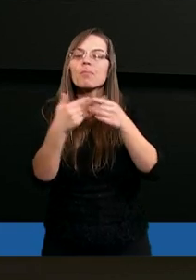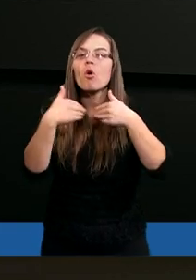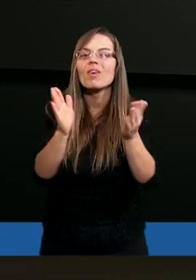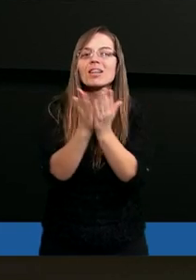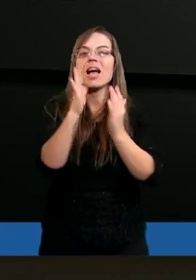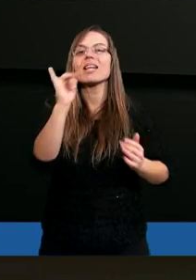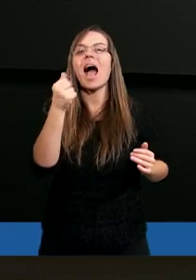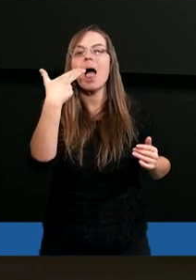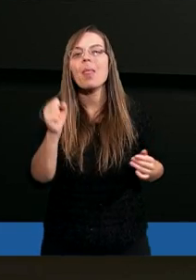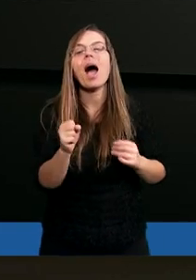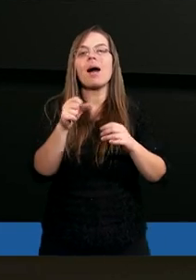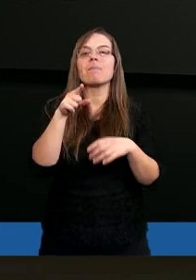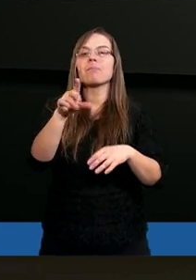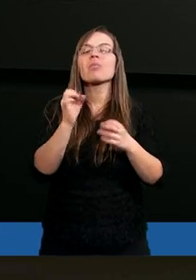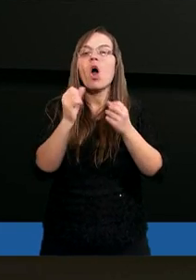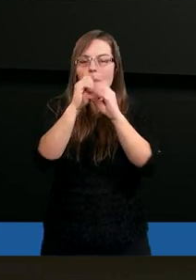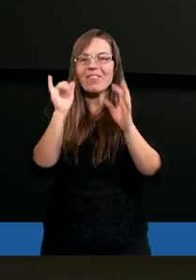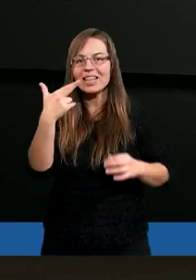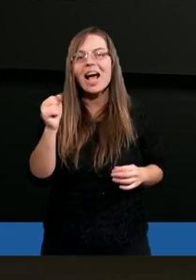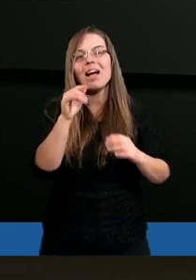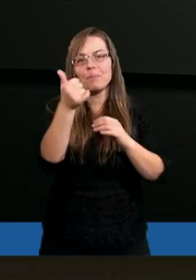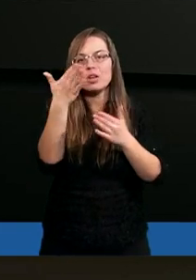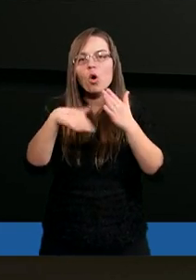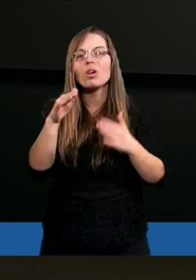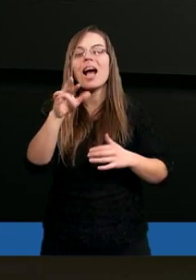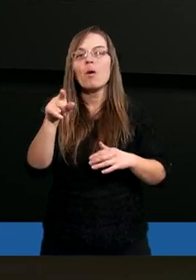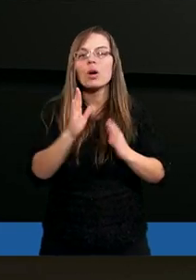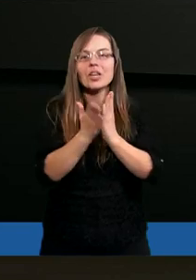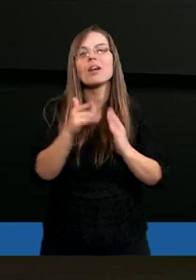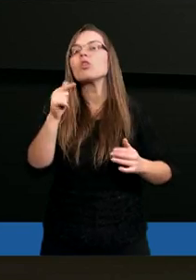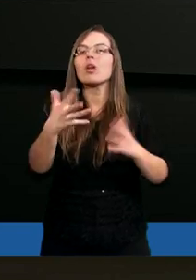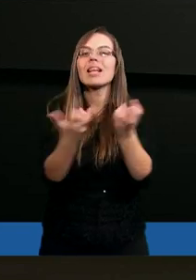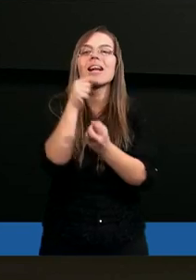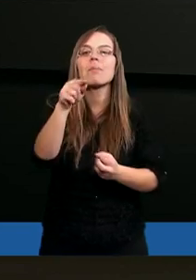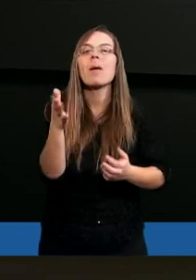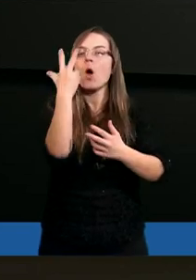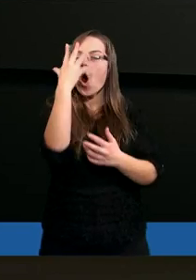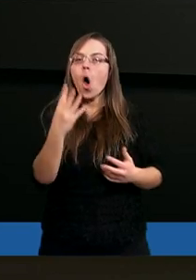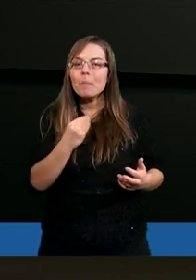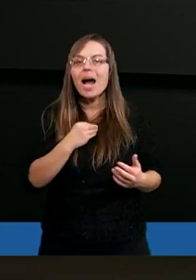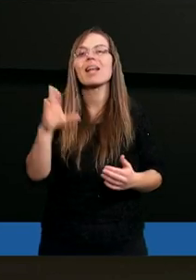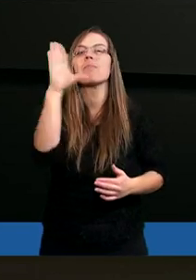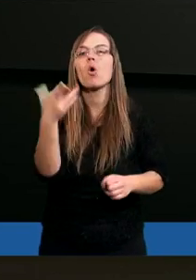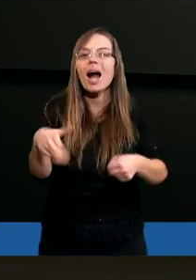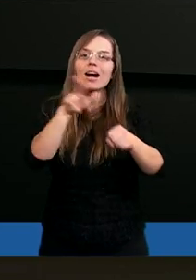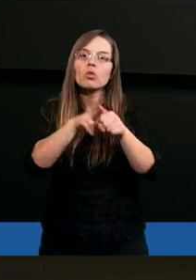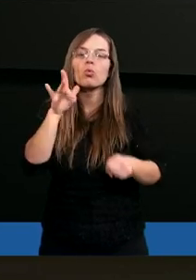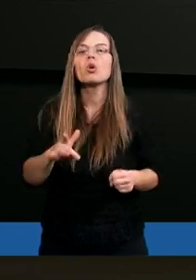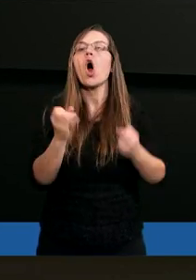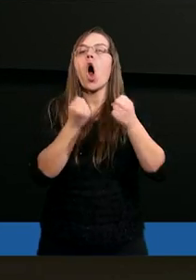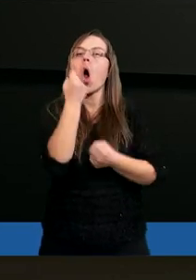otworzymy Ewangelię Jana, pierwszy rozdział tej Ewangelii, to znajdziemy tam obraz Boga, który